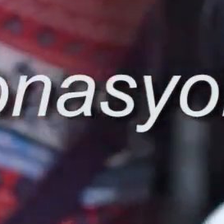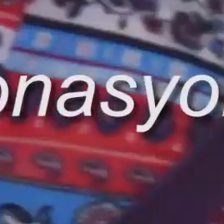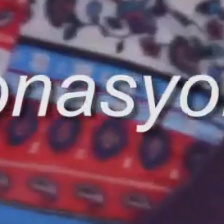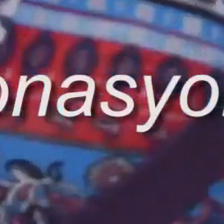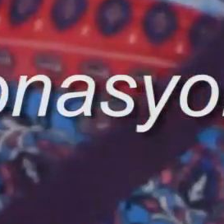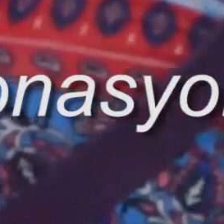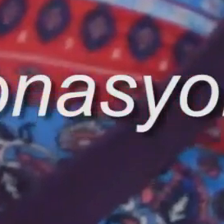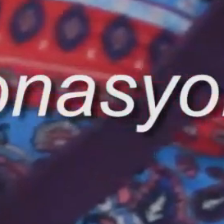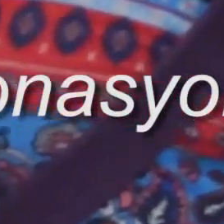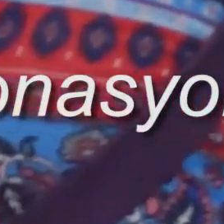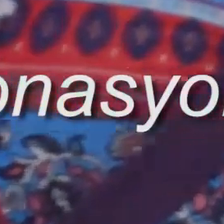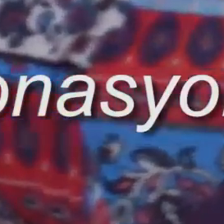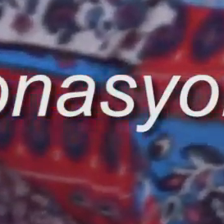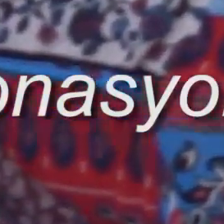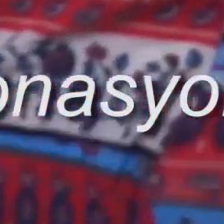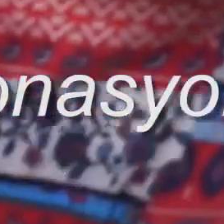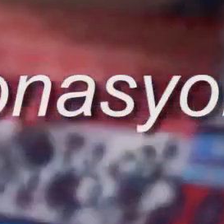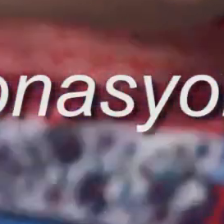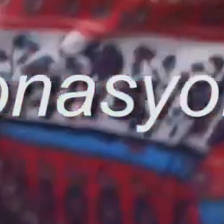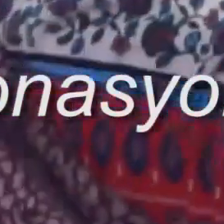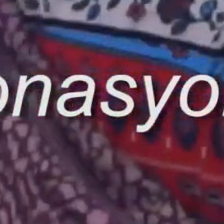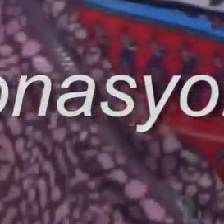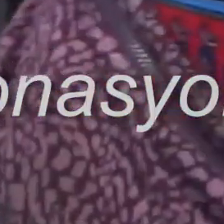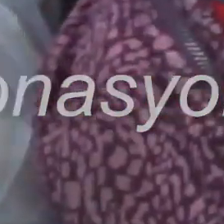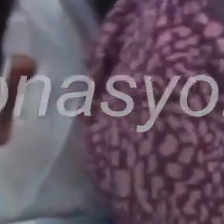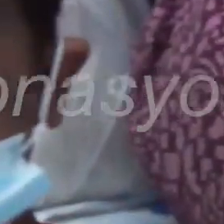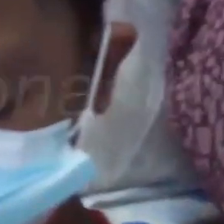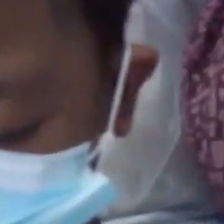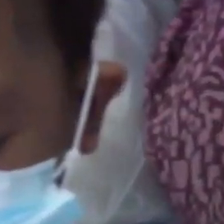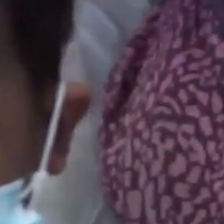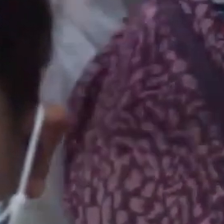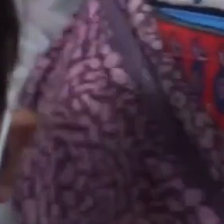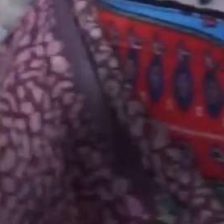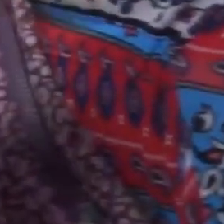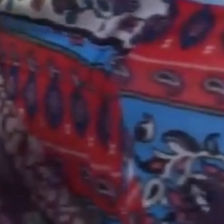Ayaw niya Munger Handlin Dalen